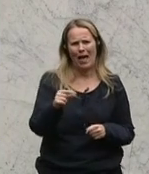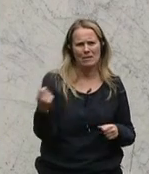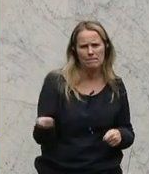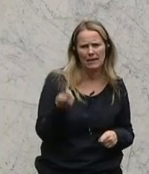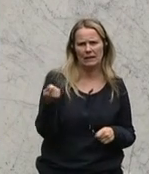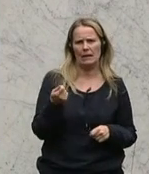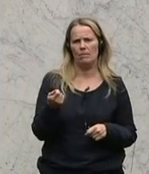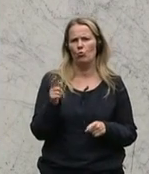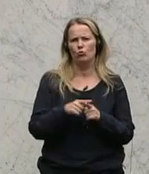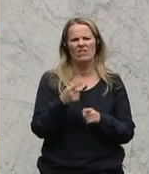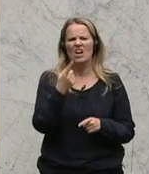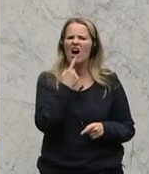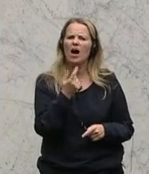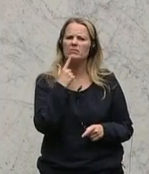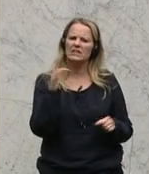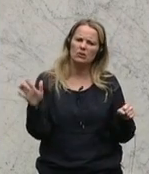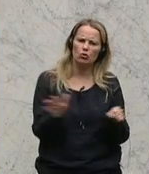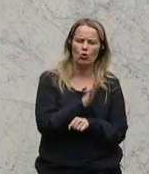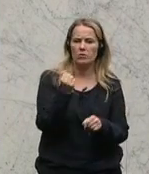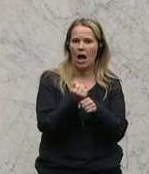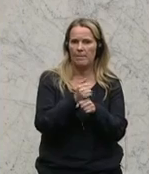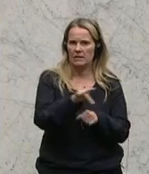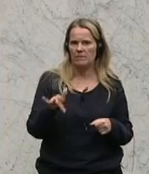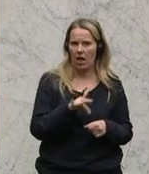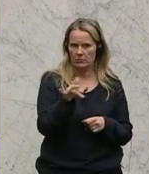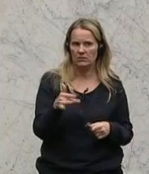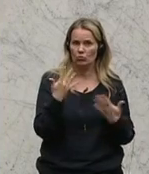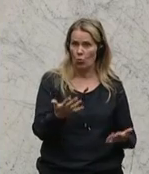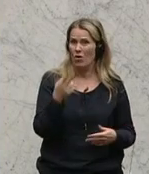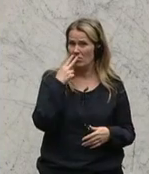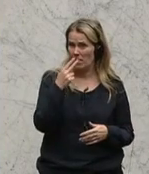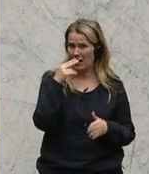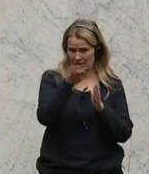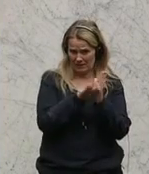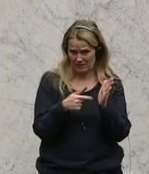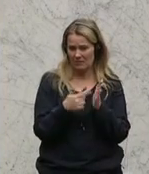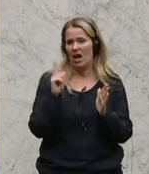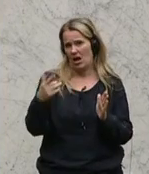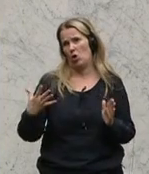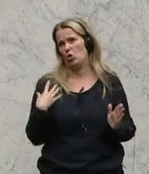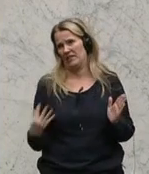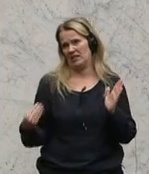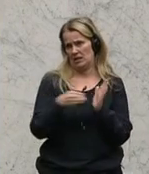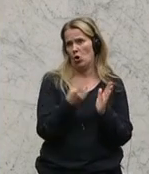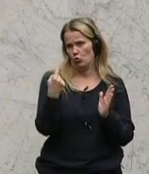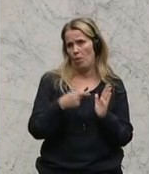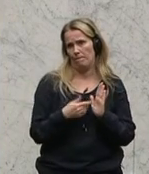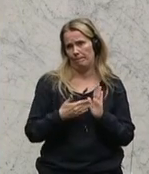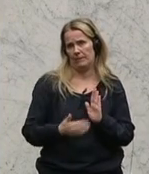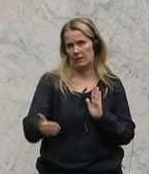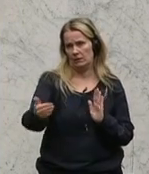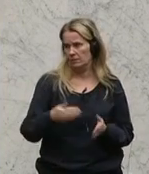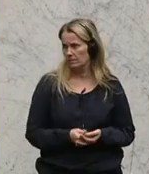und der mutwilligen Zerstörung von Arbeitsplätzen, dass dieses Tabakgesetz auch wieder mit sich bringen wird.